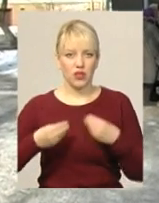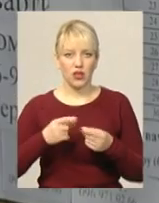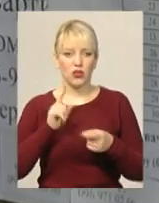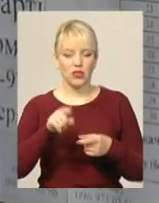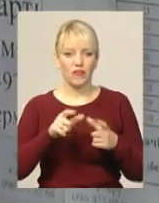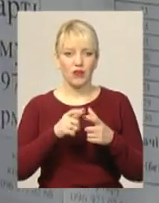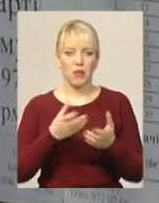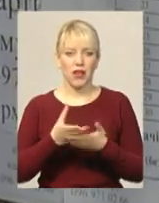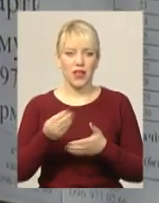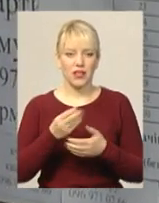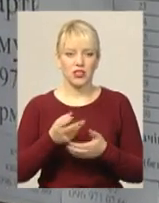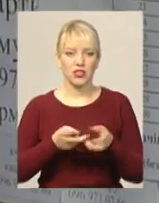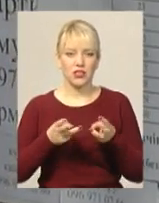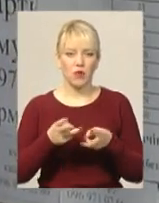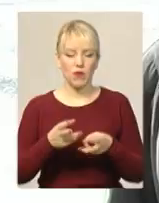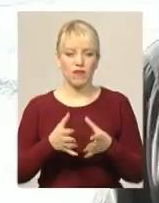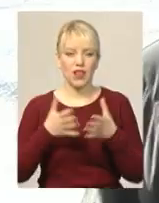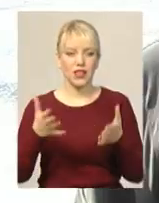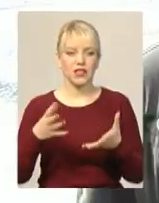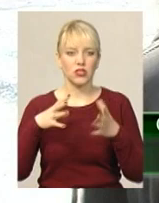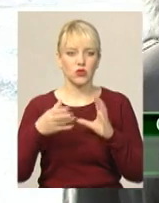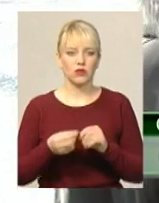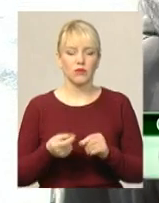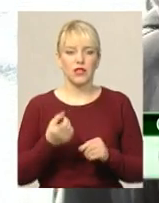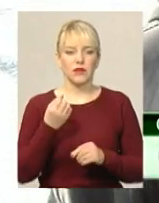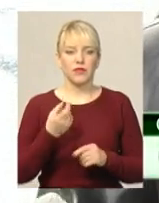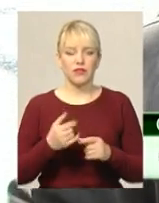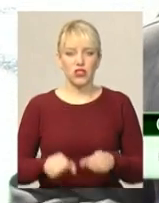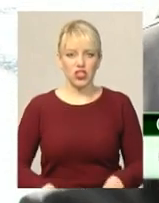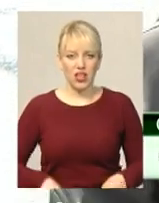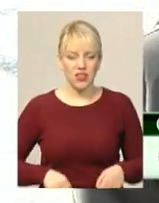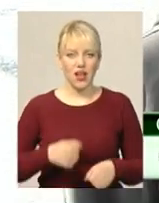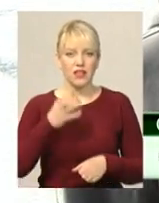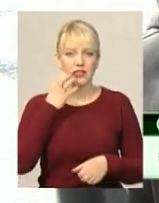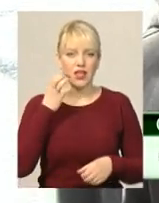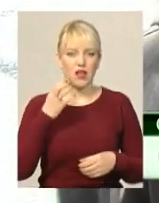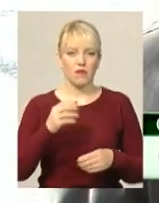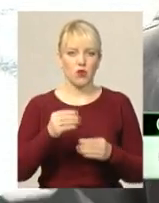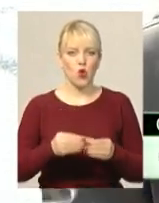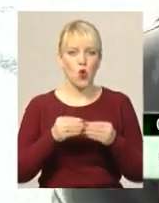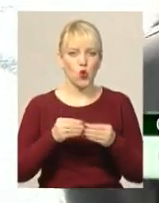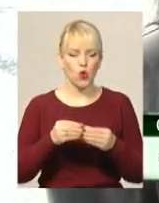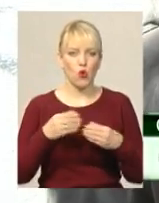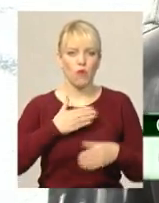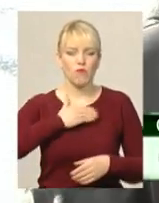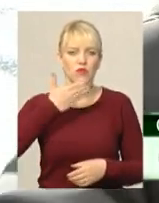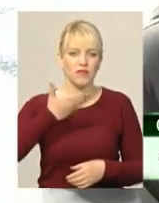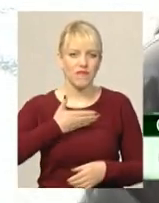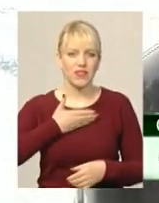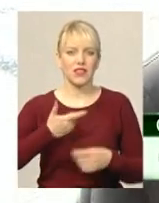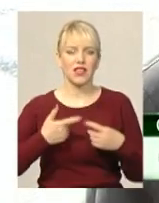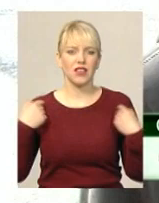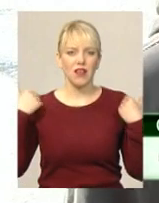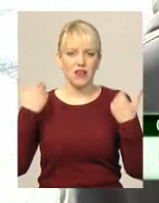платіжках за опалення, переконую, чималі суми В штанах теплих, в грубому світері, в грубий жилет і